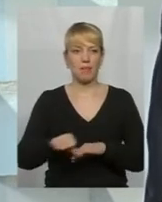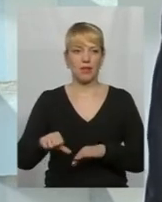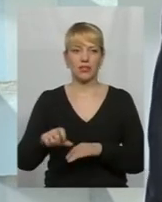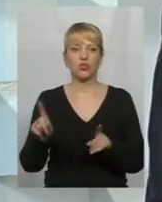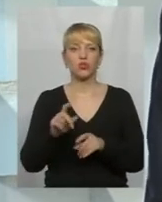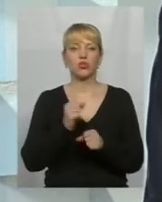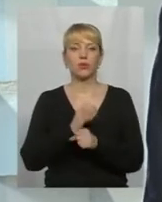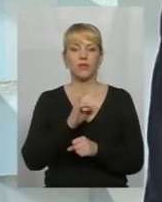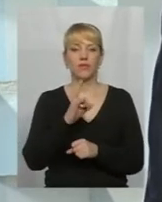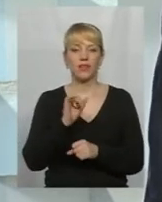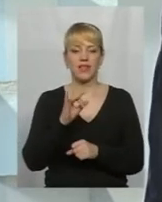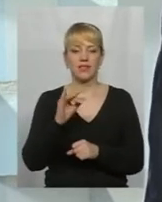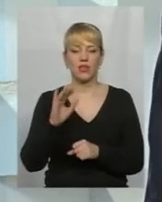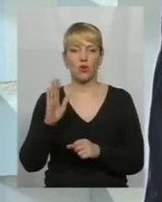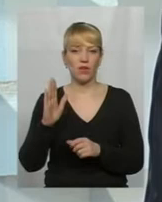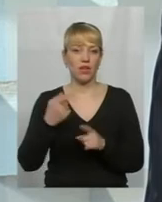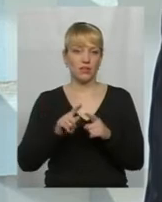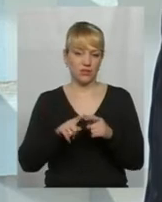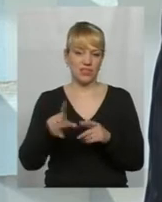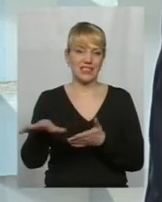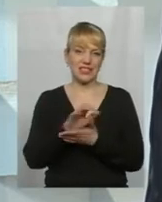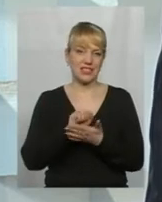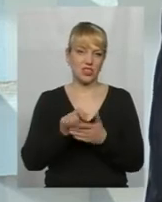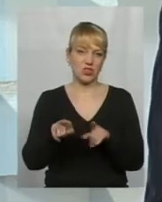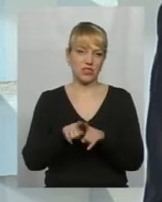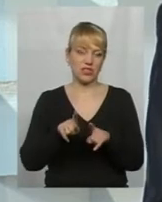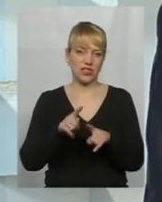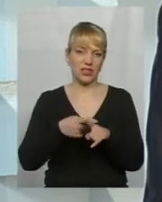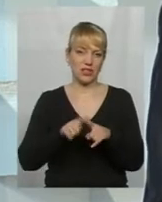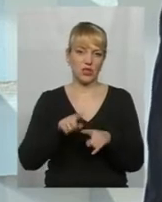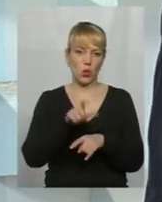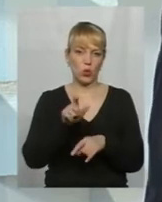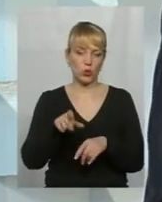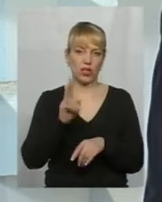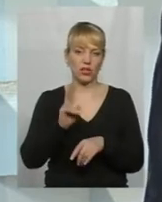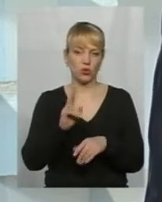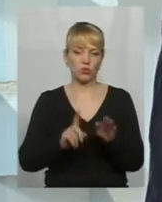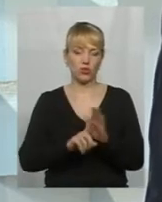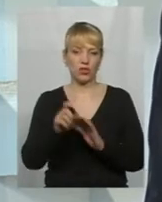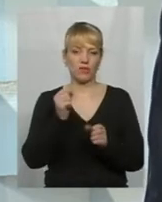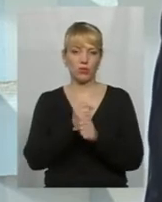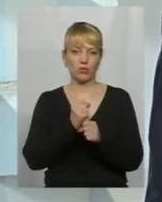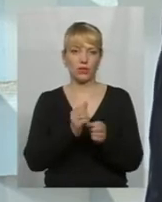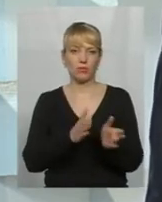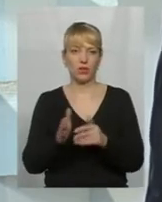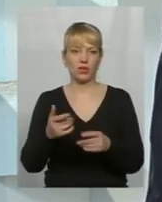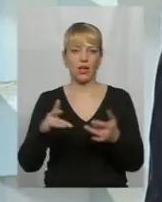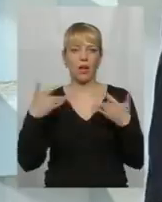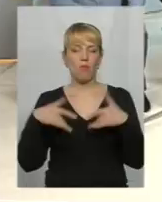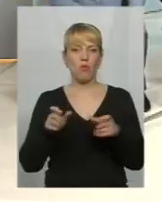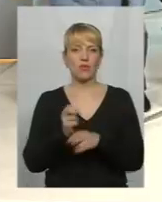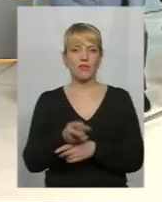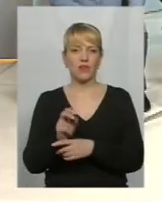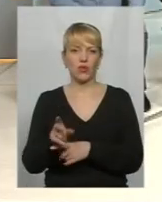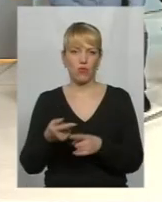зробив? Знищив їх всіх. Знищив цих людей, які почали наводити цей порядок. Позвільнив і